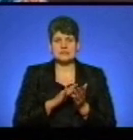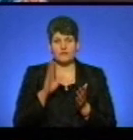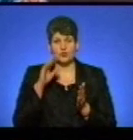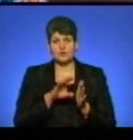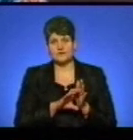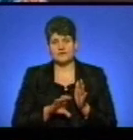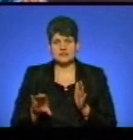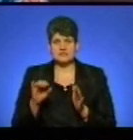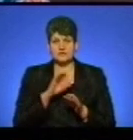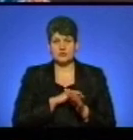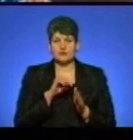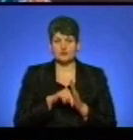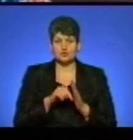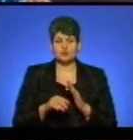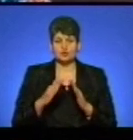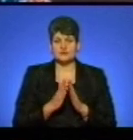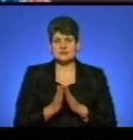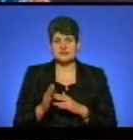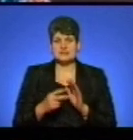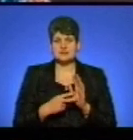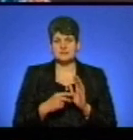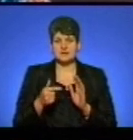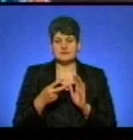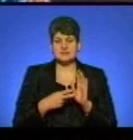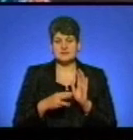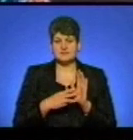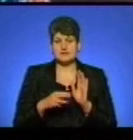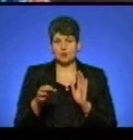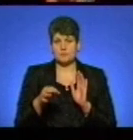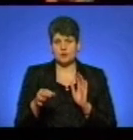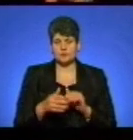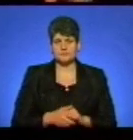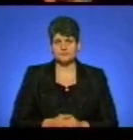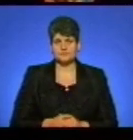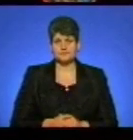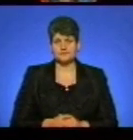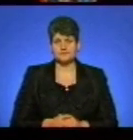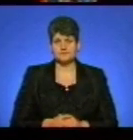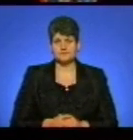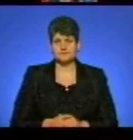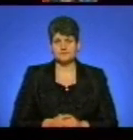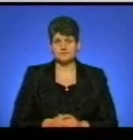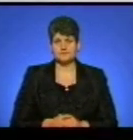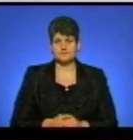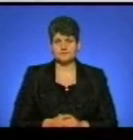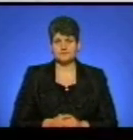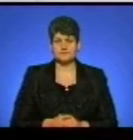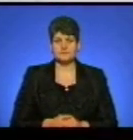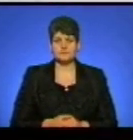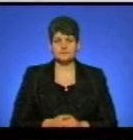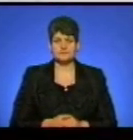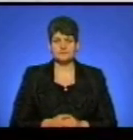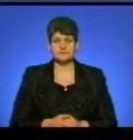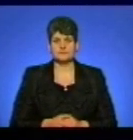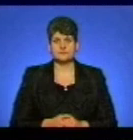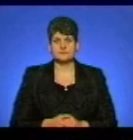водовідведення з використанням внутрішньобранкових систем 7 гривень 78 копійок. Богдан Буденшук, Андрій Прокопів, Новини.